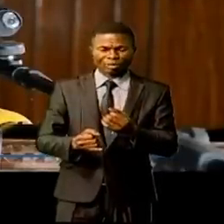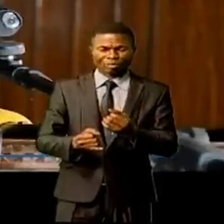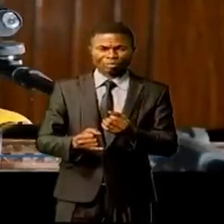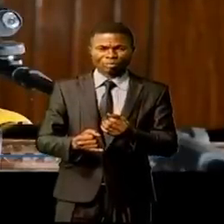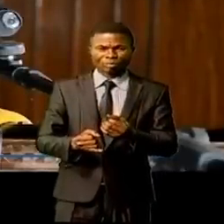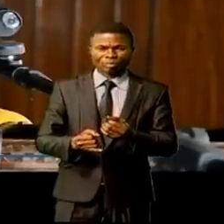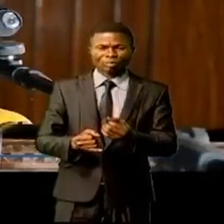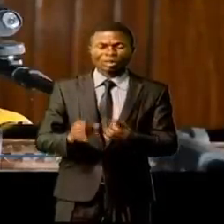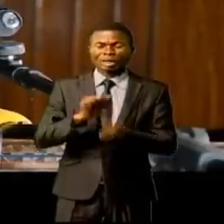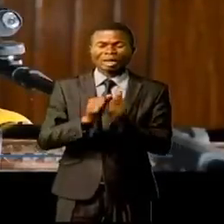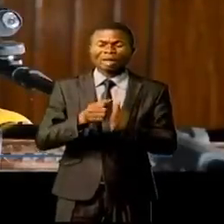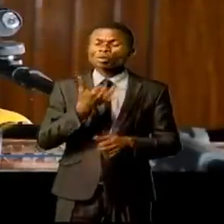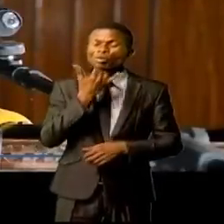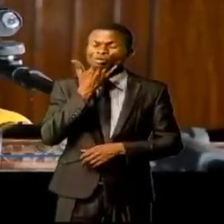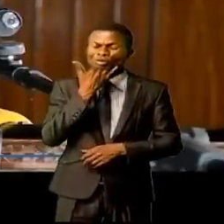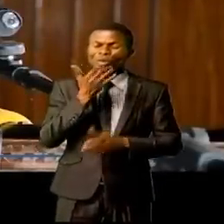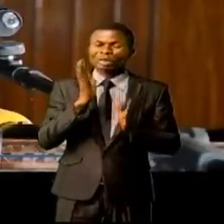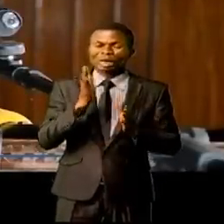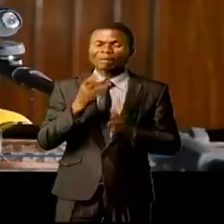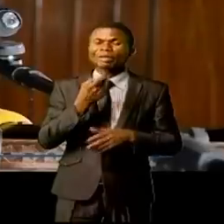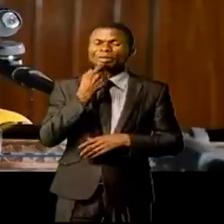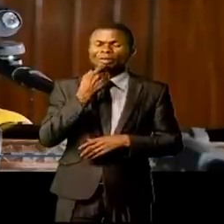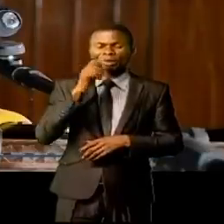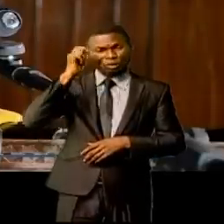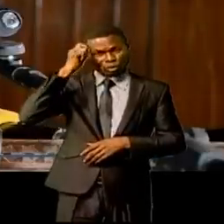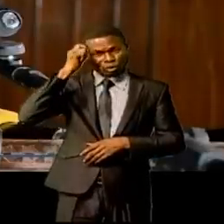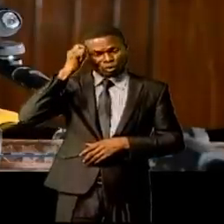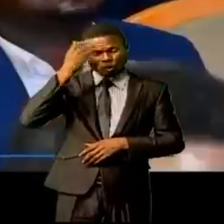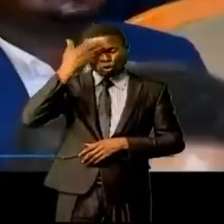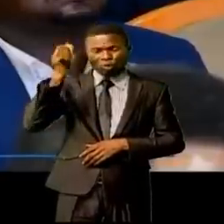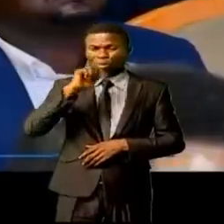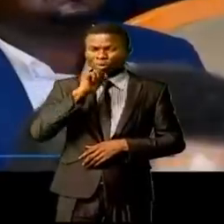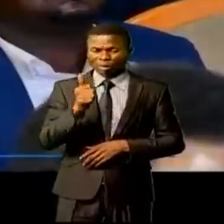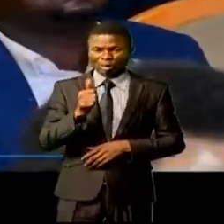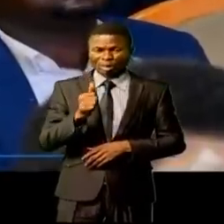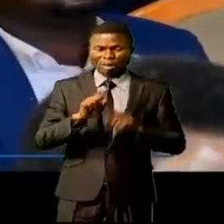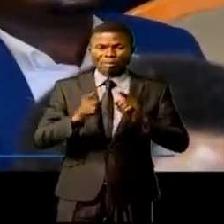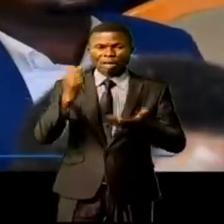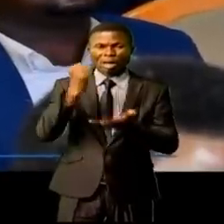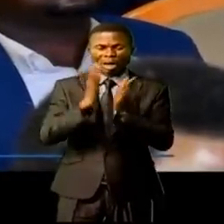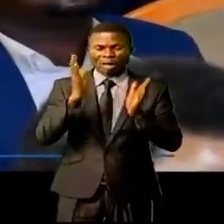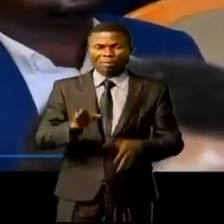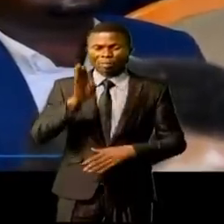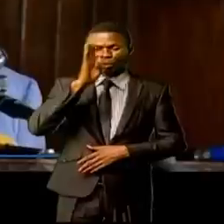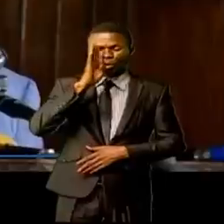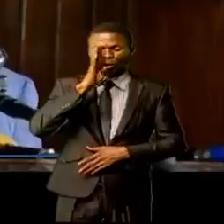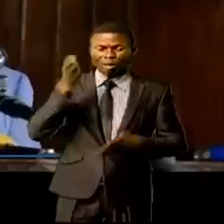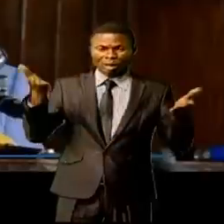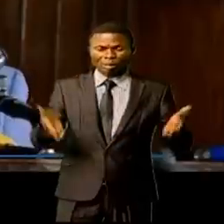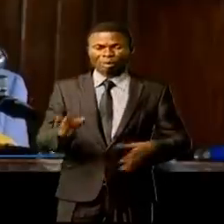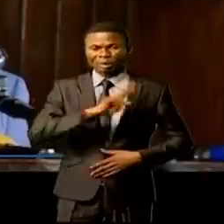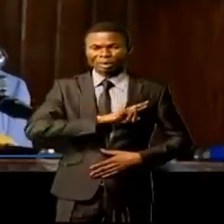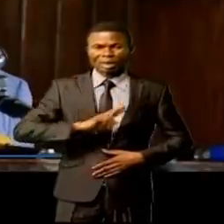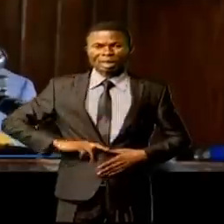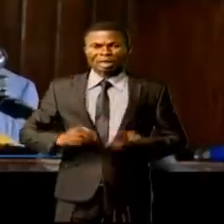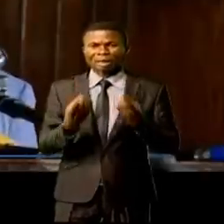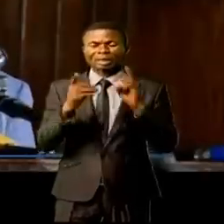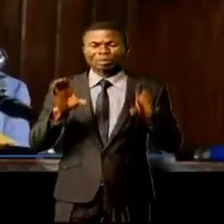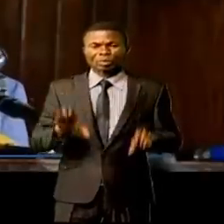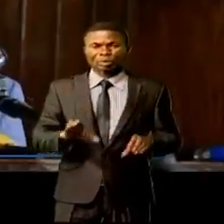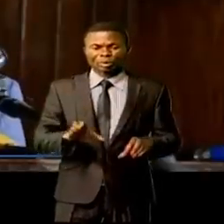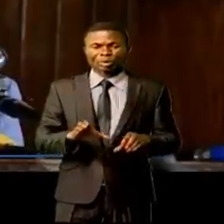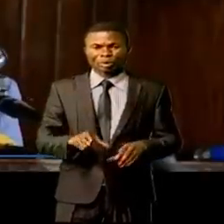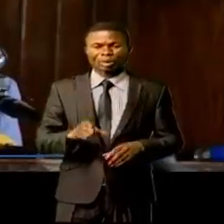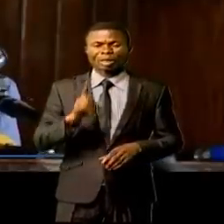anomalie historique de mémoire oubliée. Quant à l'ambassadeur de la Belgique en République démocratique du Congo, un